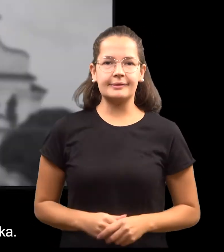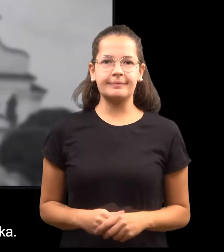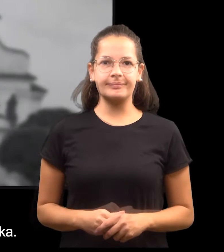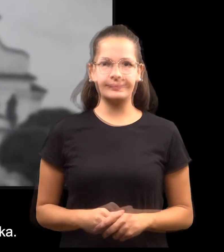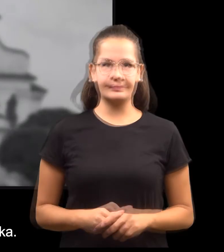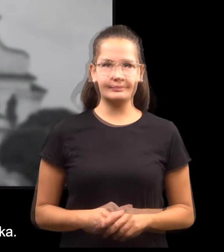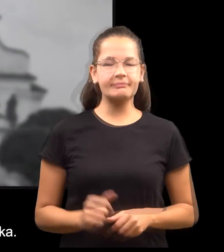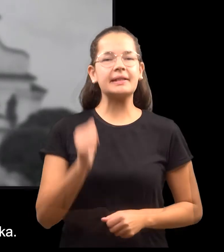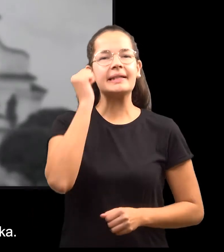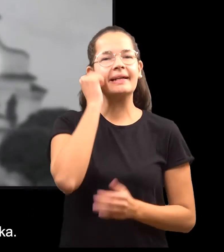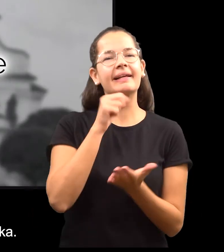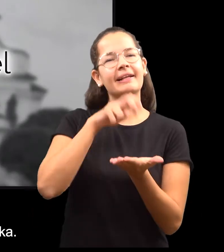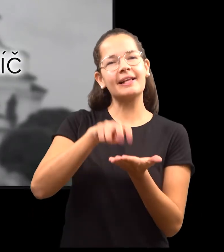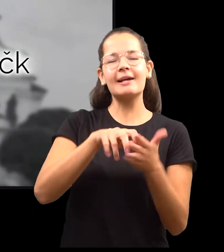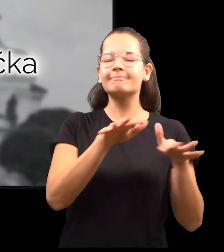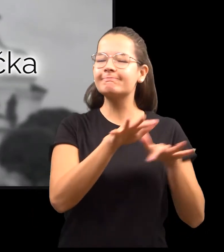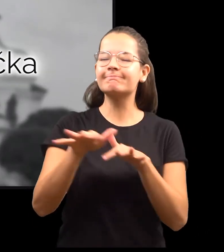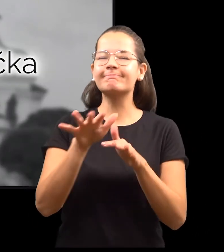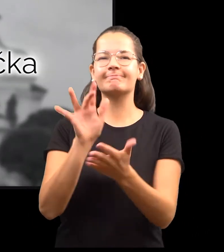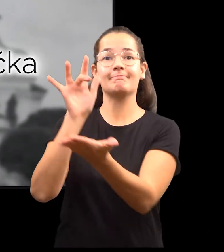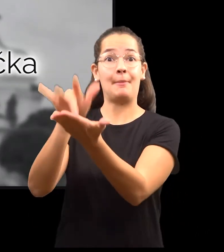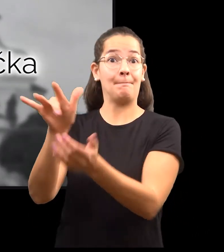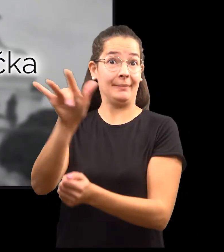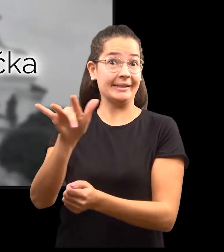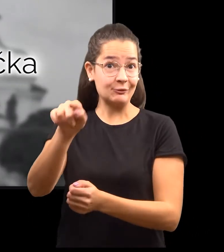Do božího kostelíčka